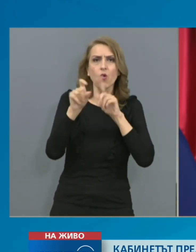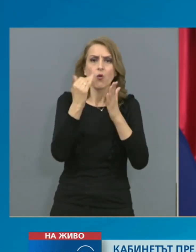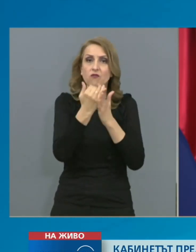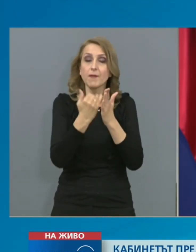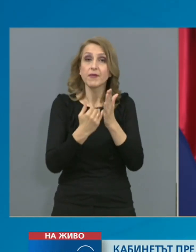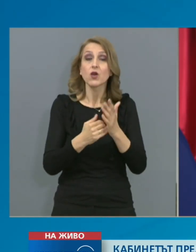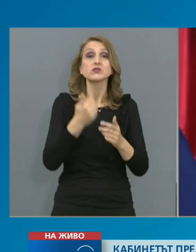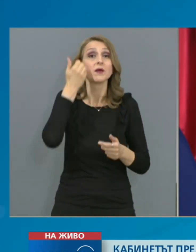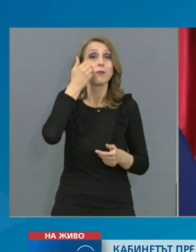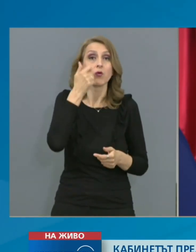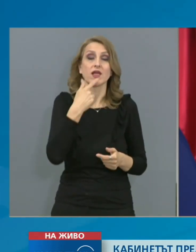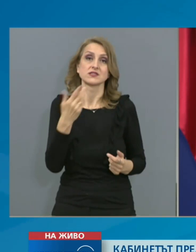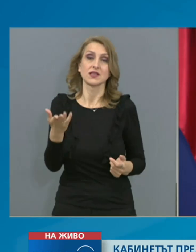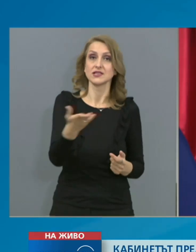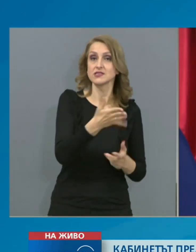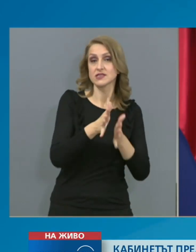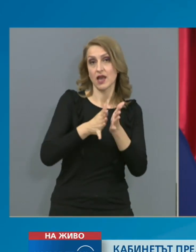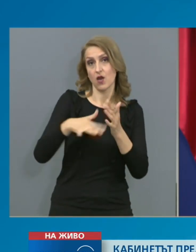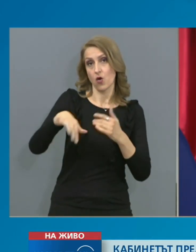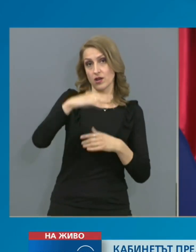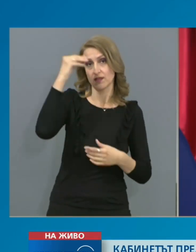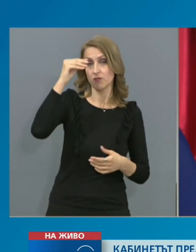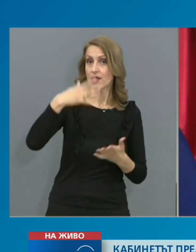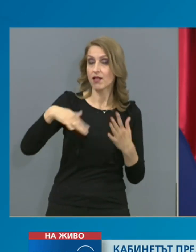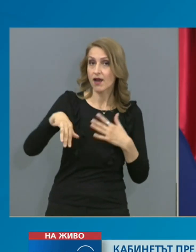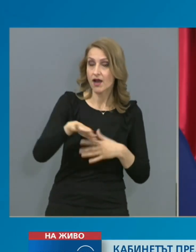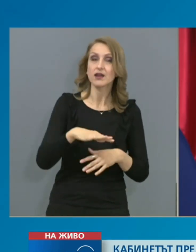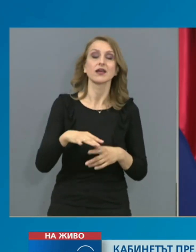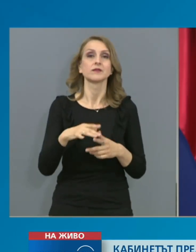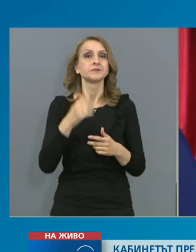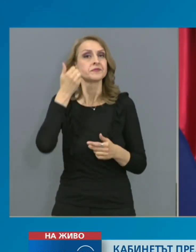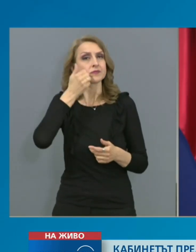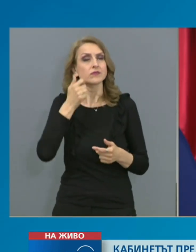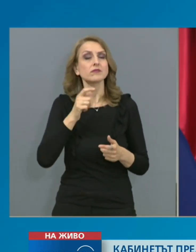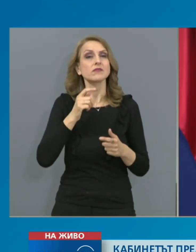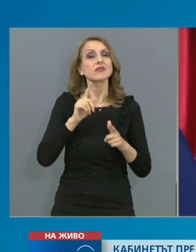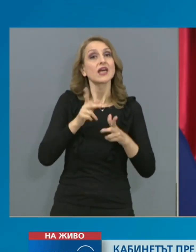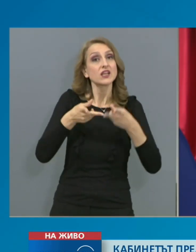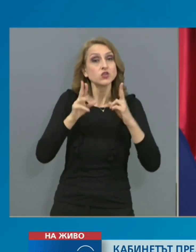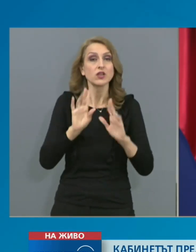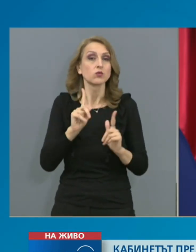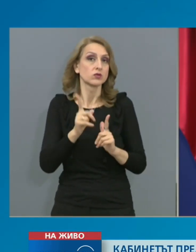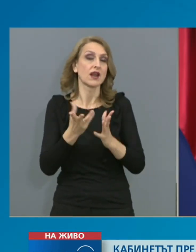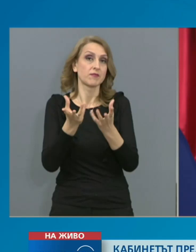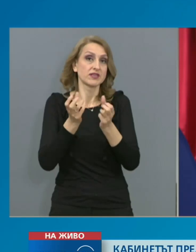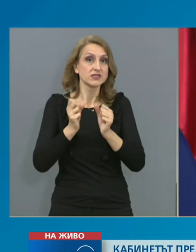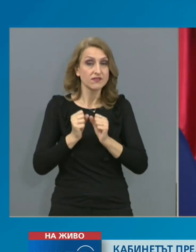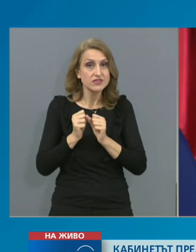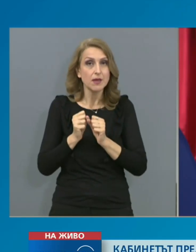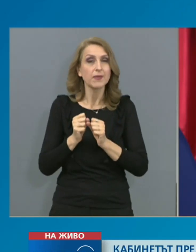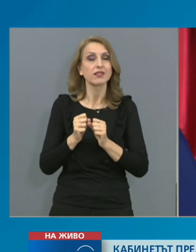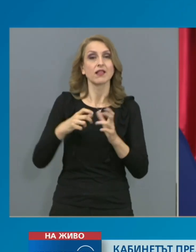българските граждани, в полза на решенията, които трябва да бъдат взети в ситуация, в която се налагат